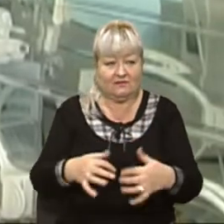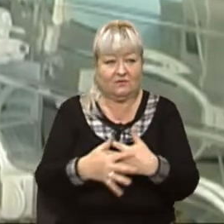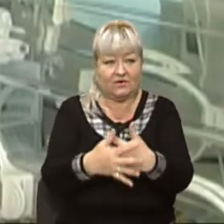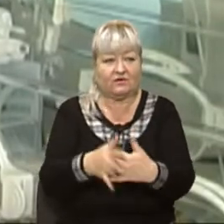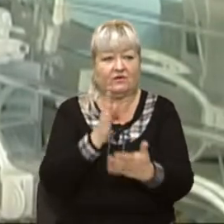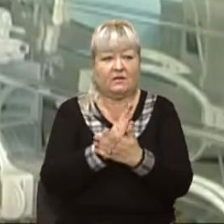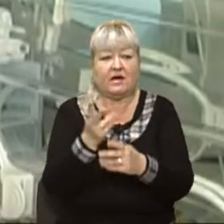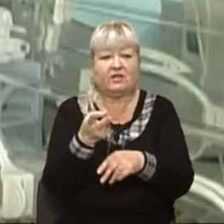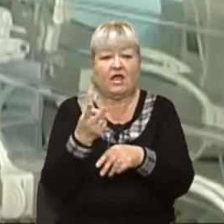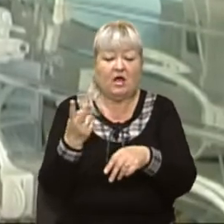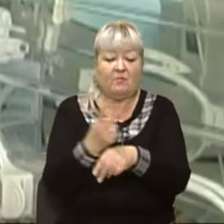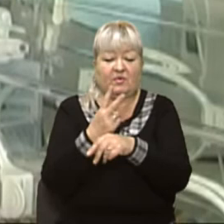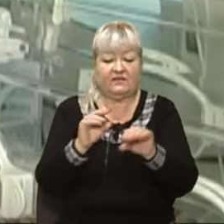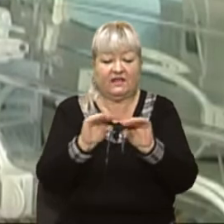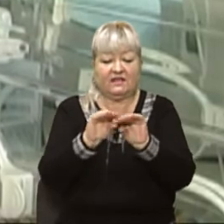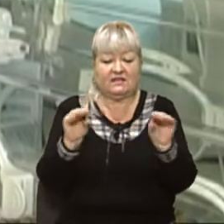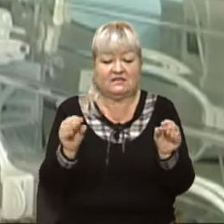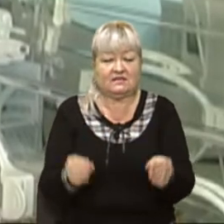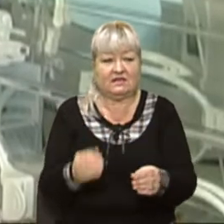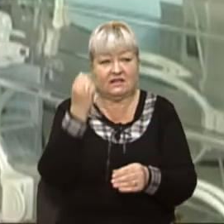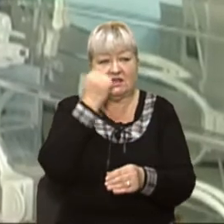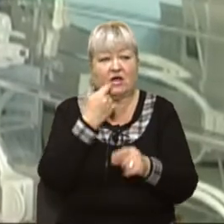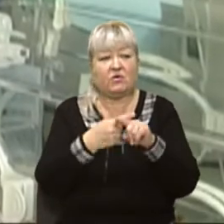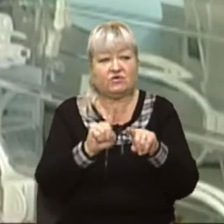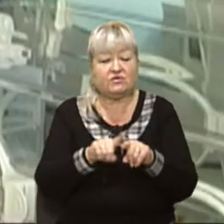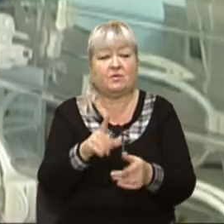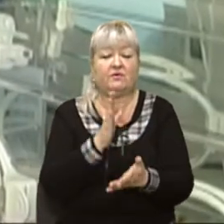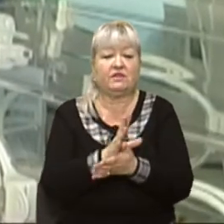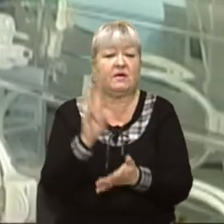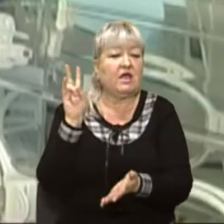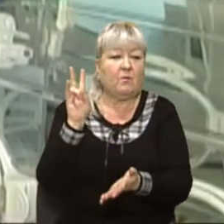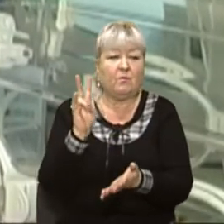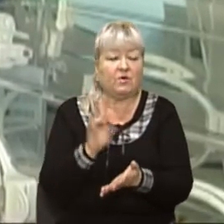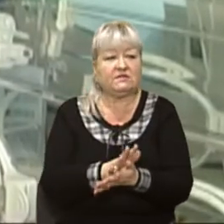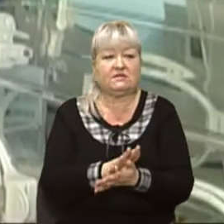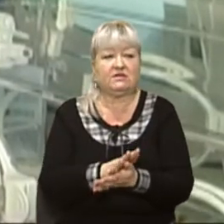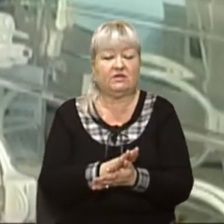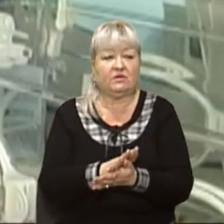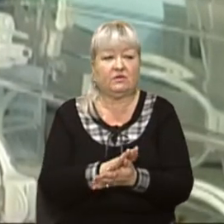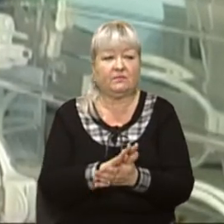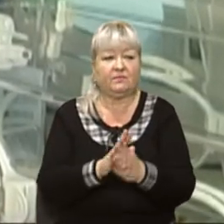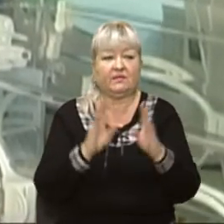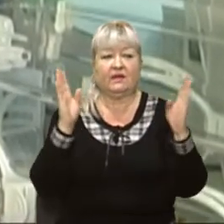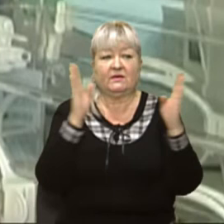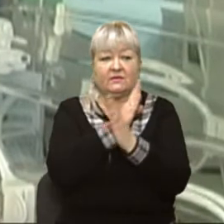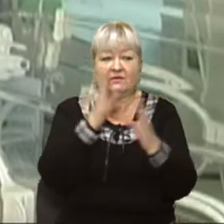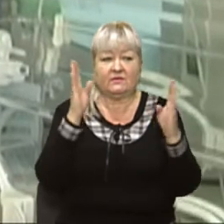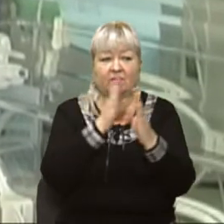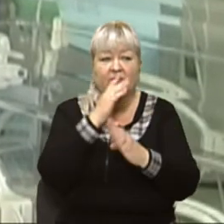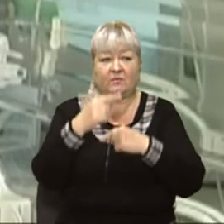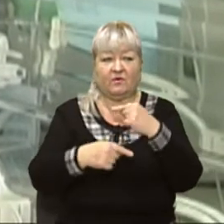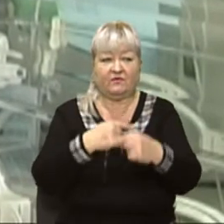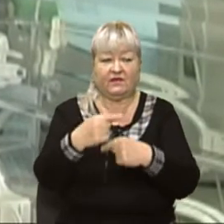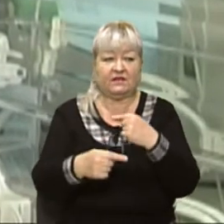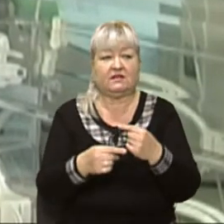їх діти мають постійну безперебійну циркуляцію повітря,